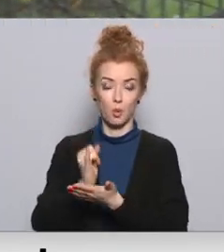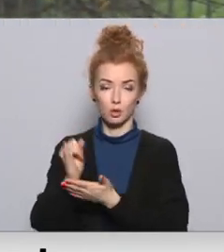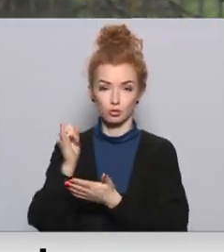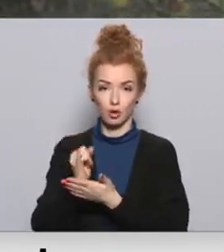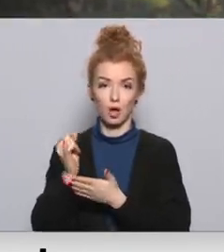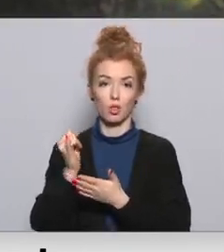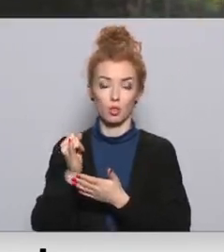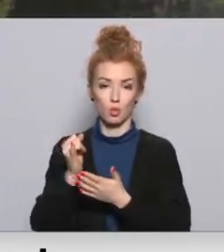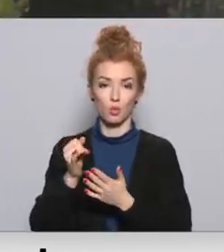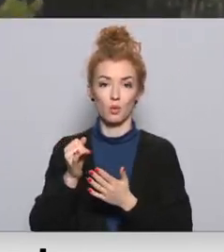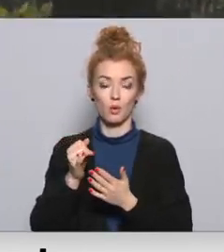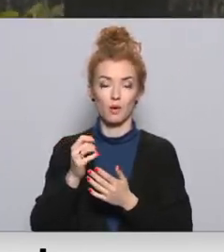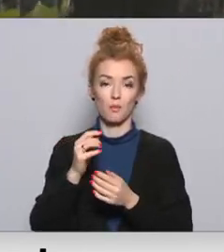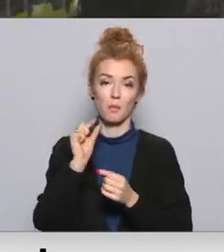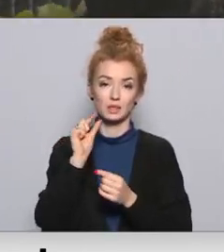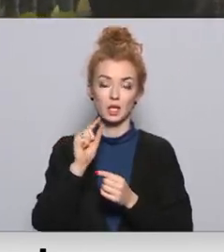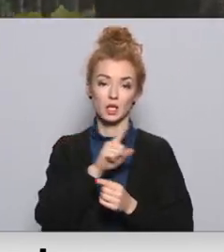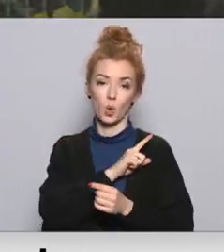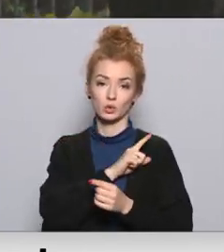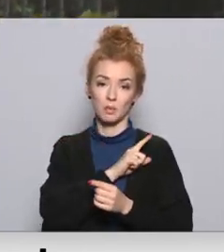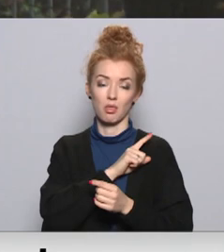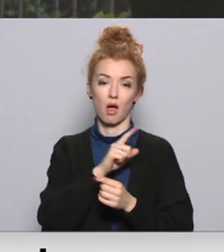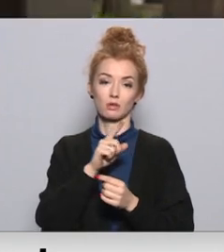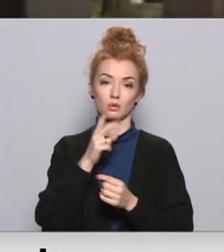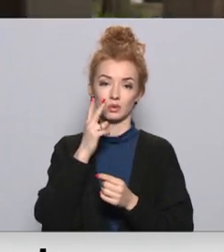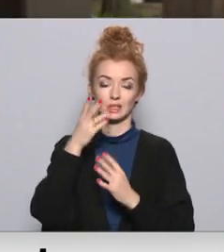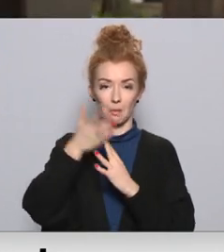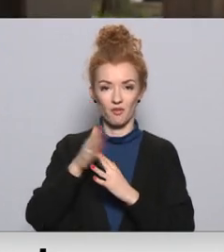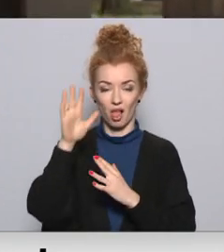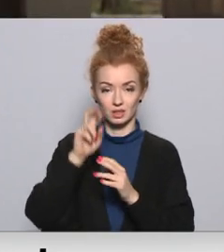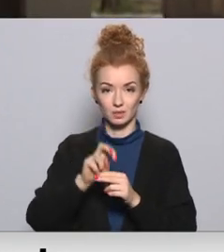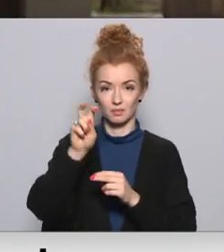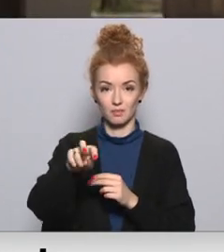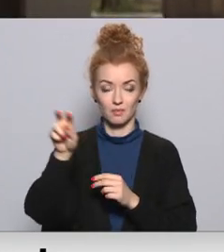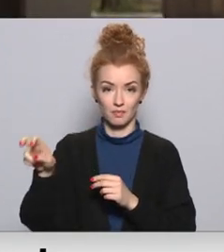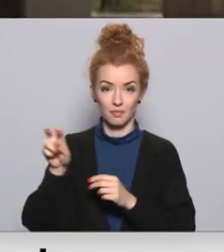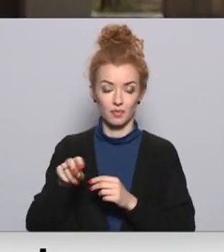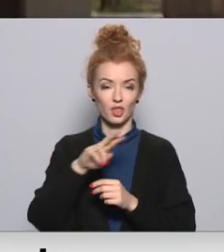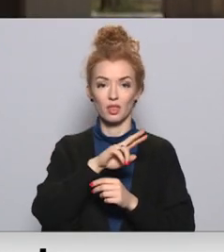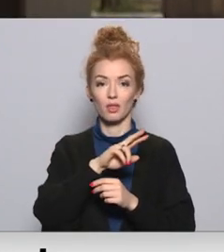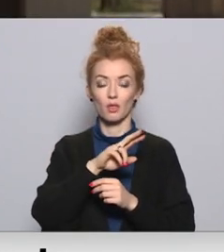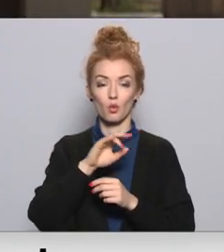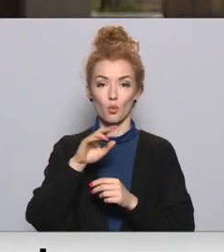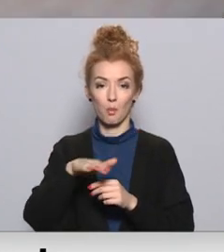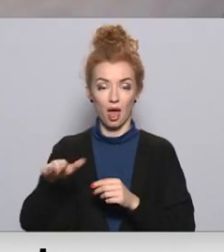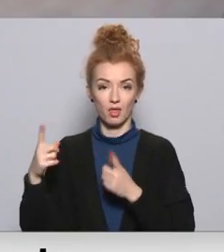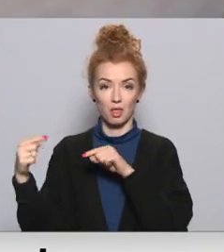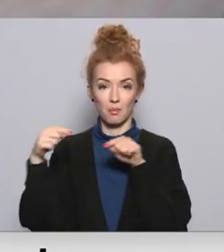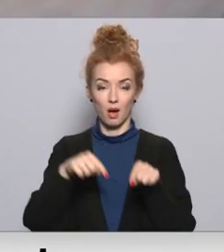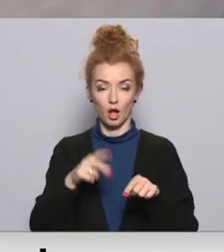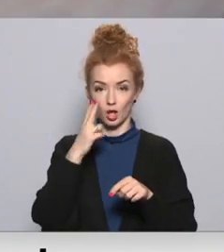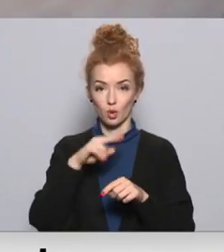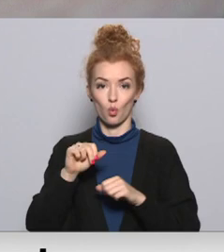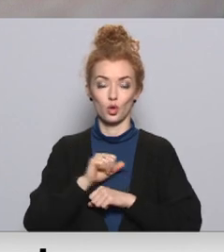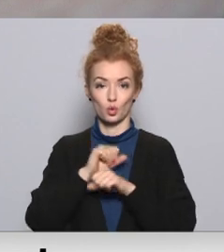tām pārējām valstīm būtu jābaidās no mūsu brīvlaika. Nevis tam, ka bērni atbrauks no drošākām valstīm uz valsti,